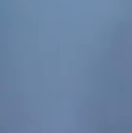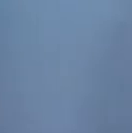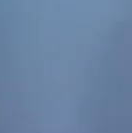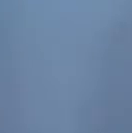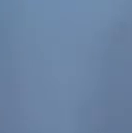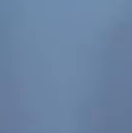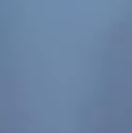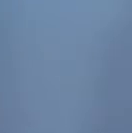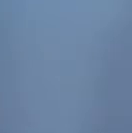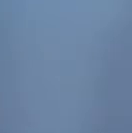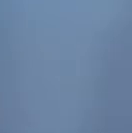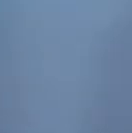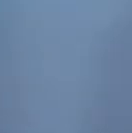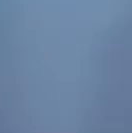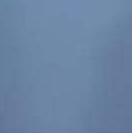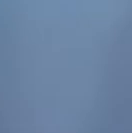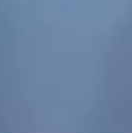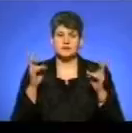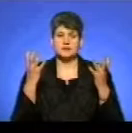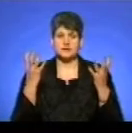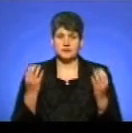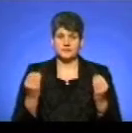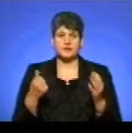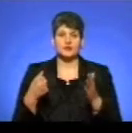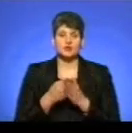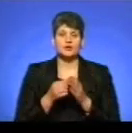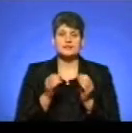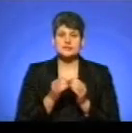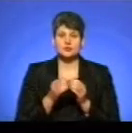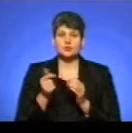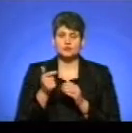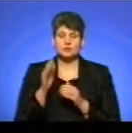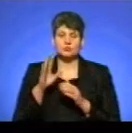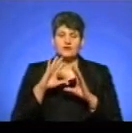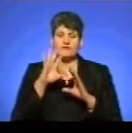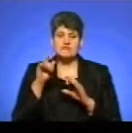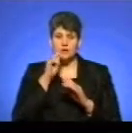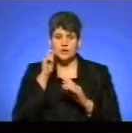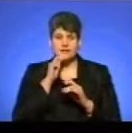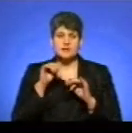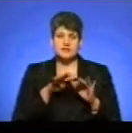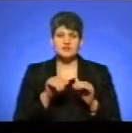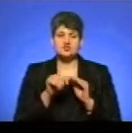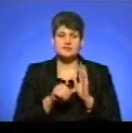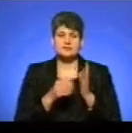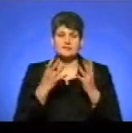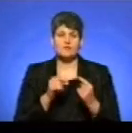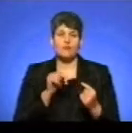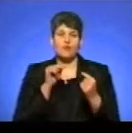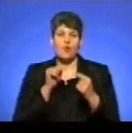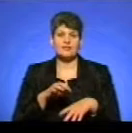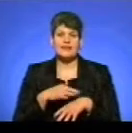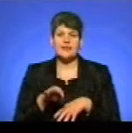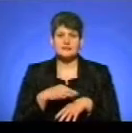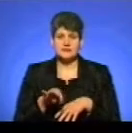Доброго вечора! В ефірі «Таме дня». До 10 грудня триватиме всеукраїнська акція «16 днів проти насильства». За